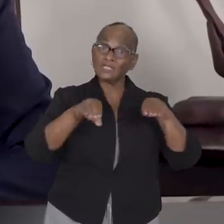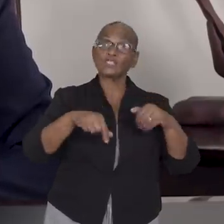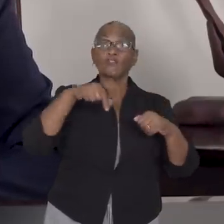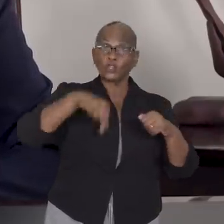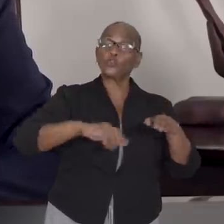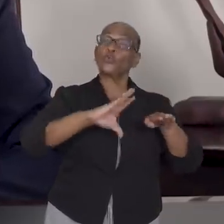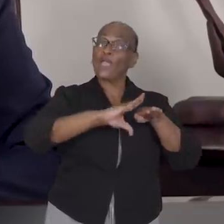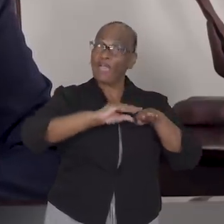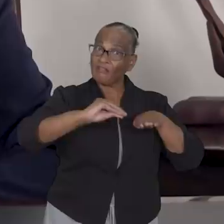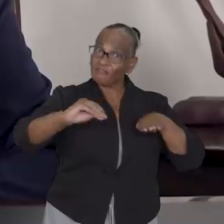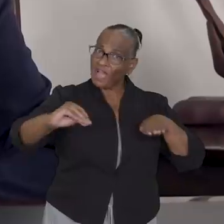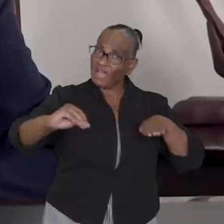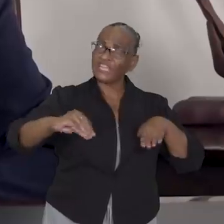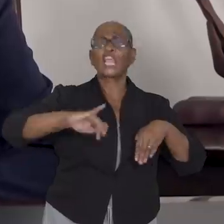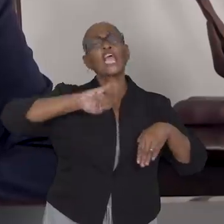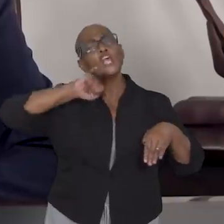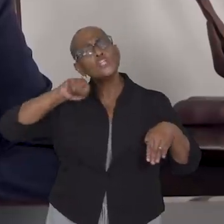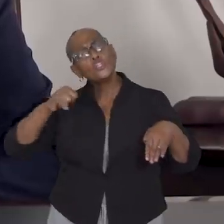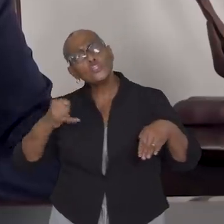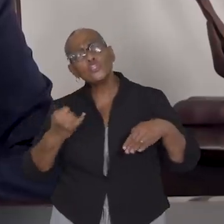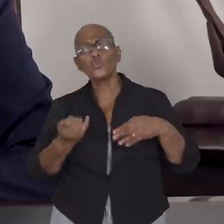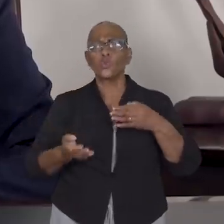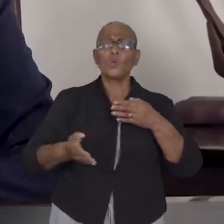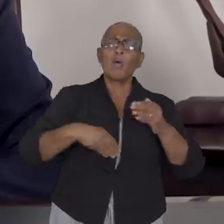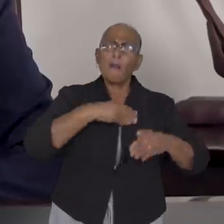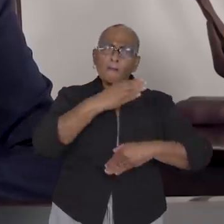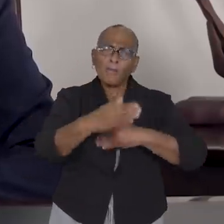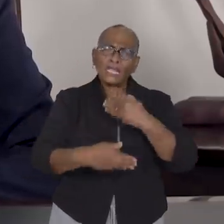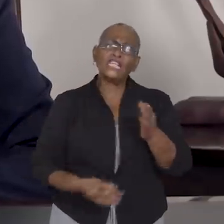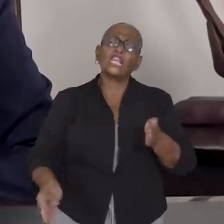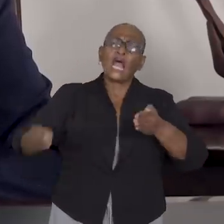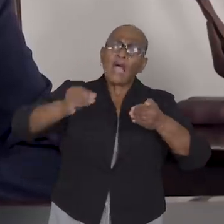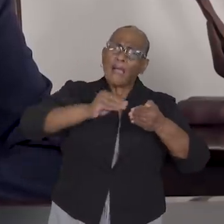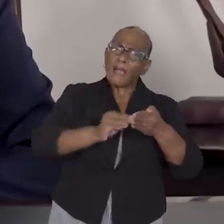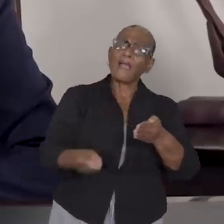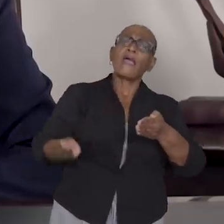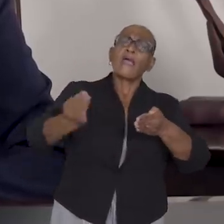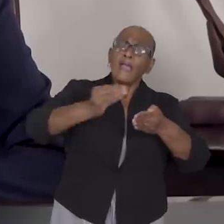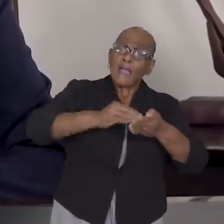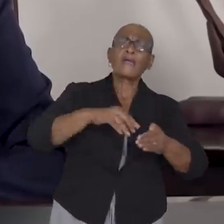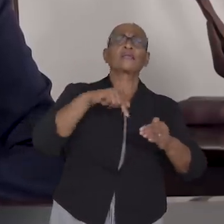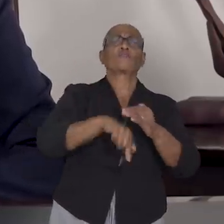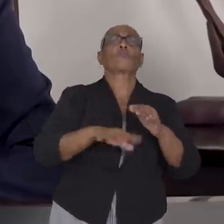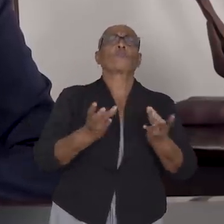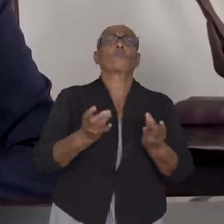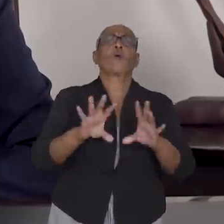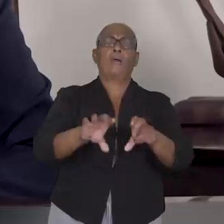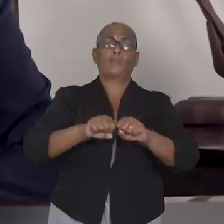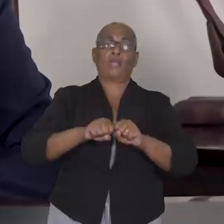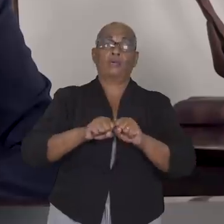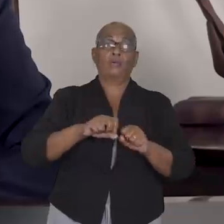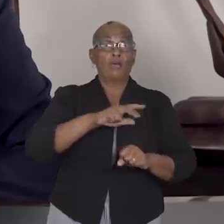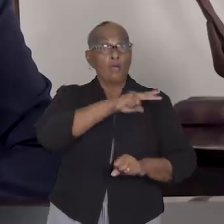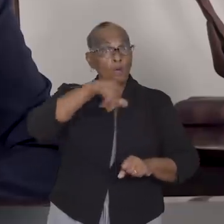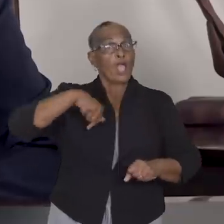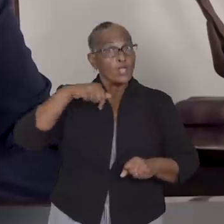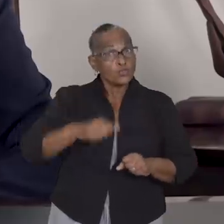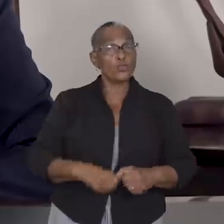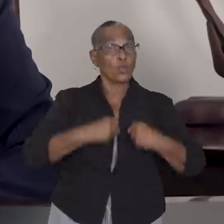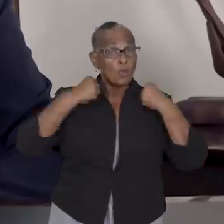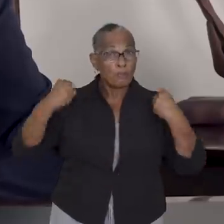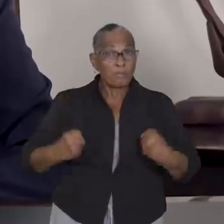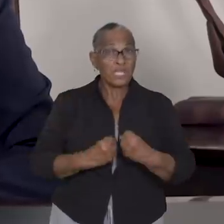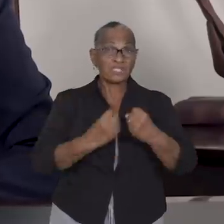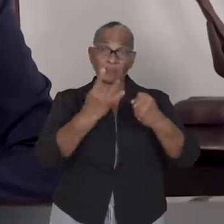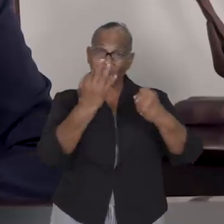en voorschrijdend inzicht nieuwe dimensies toevoegen aan de aanpak. Terwijl wij bezig zijn met